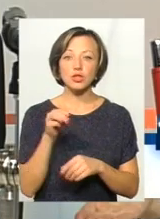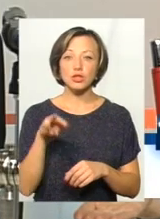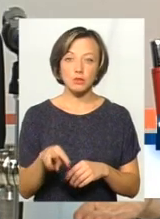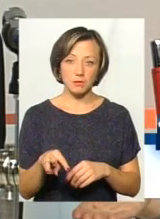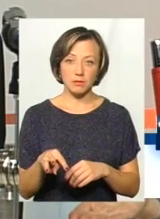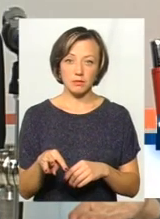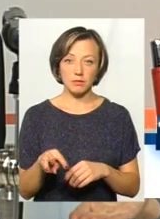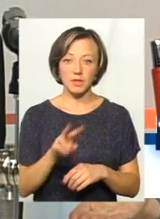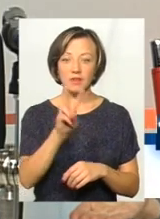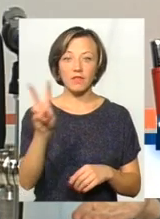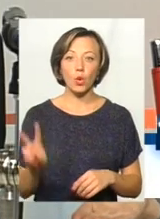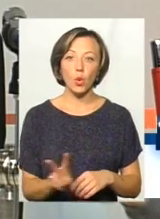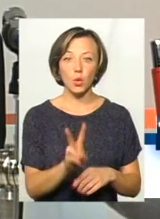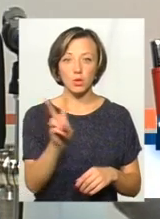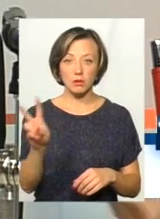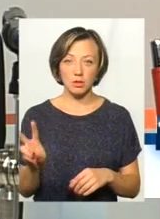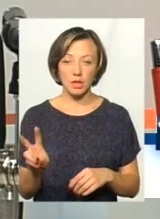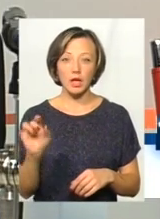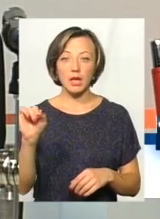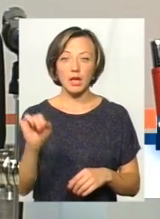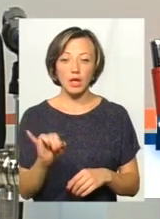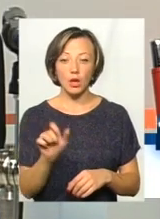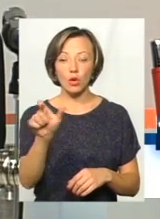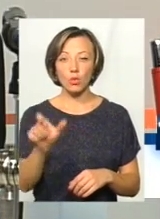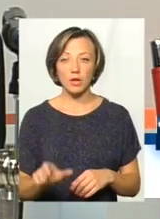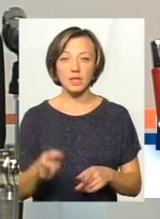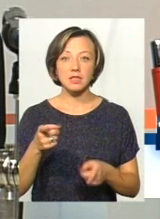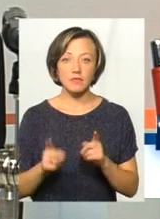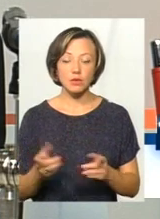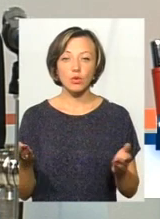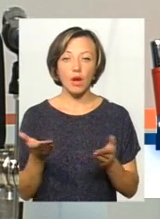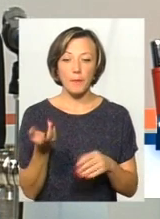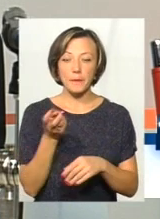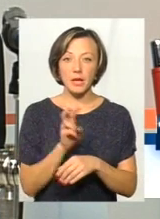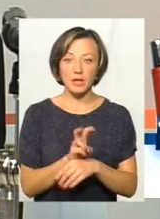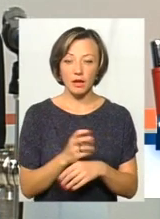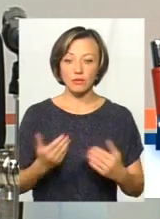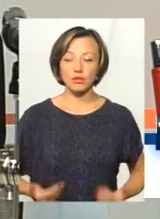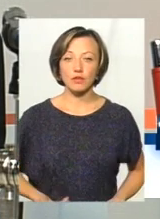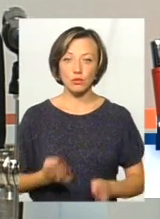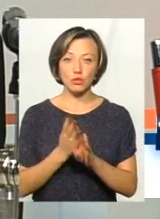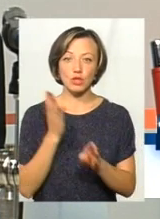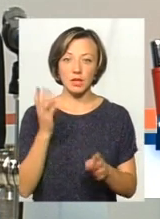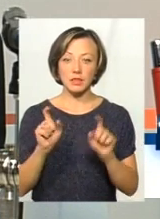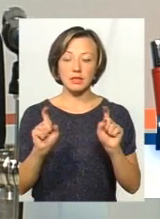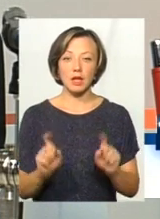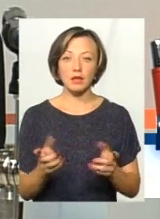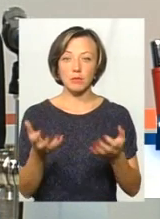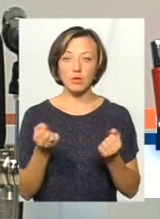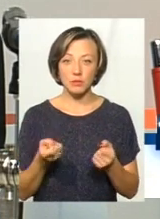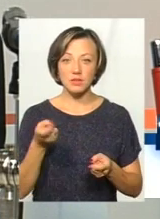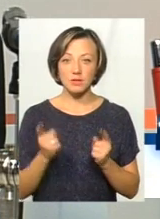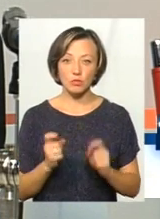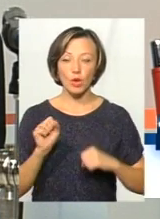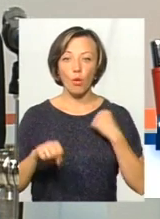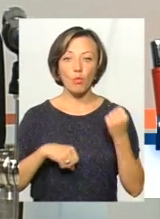2 години. І та людина, звісно, яка прийде в живу чергу і сяде на прийом, то, звісно, що